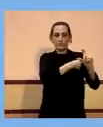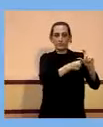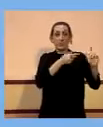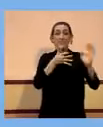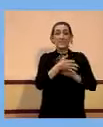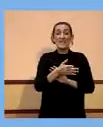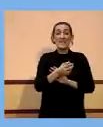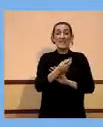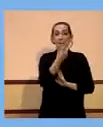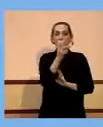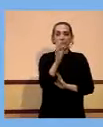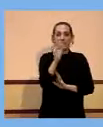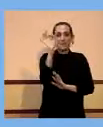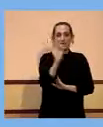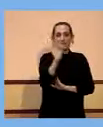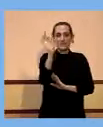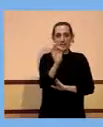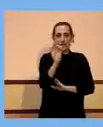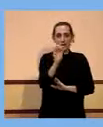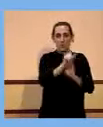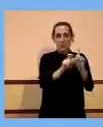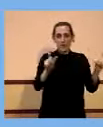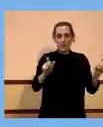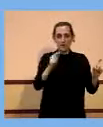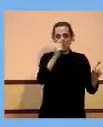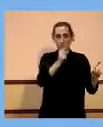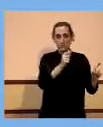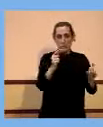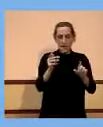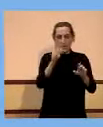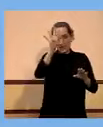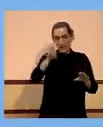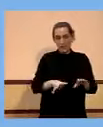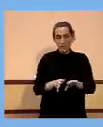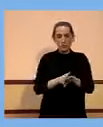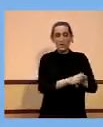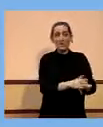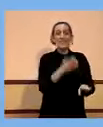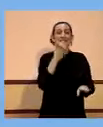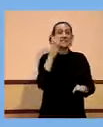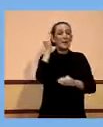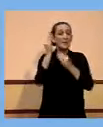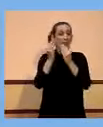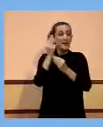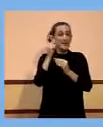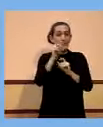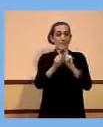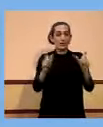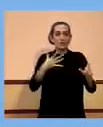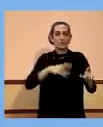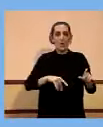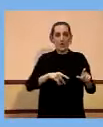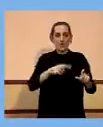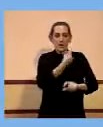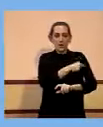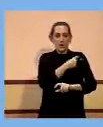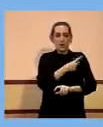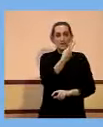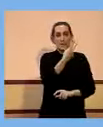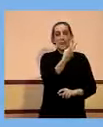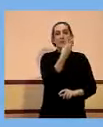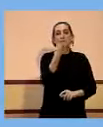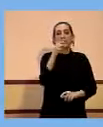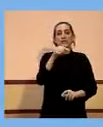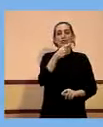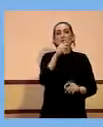total de Catalunya, un 23,9% si consideren les persones que poden vacunar-se, les majors de 16